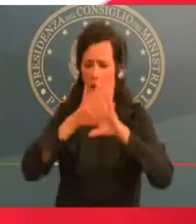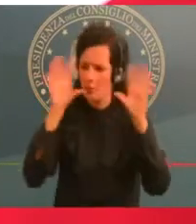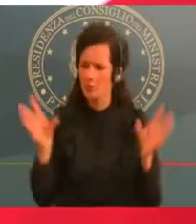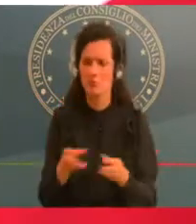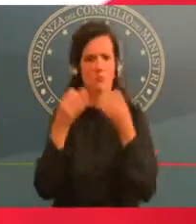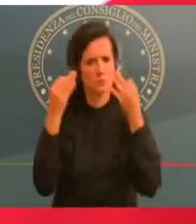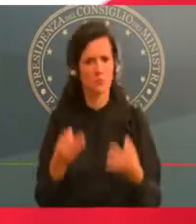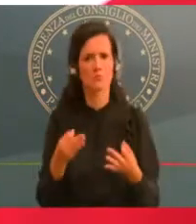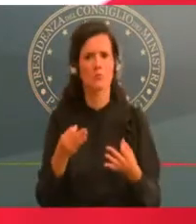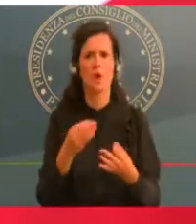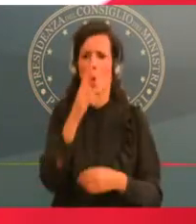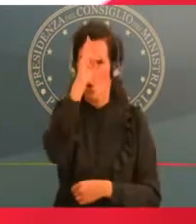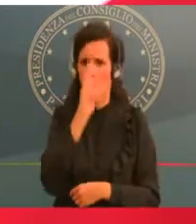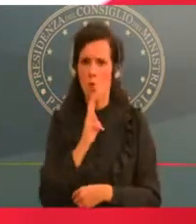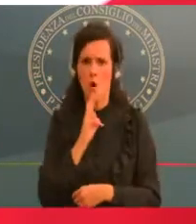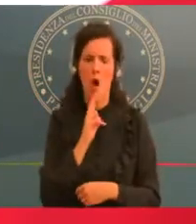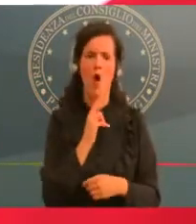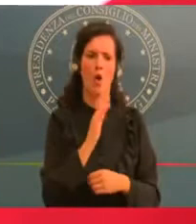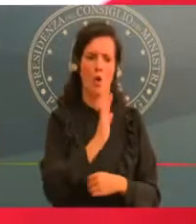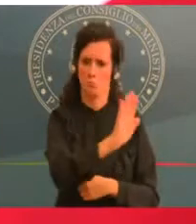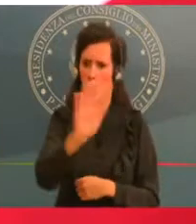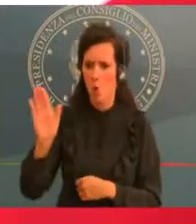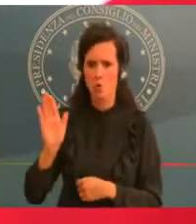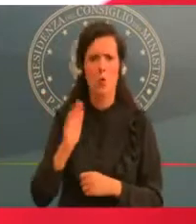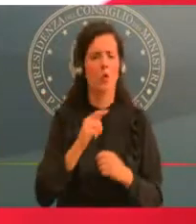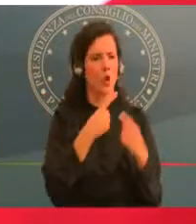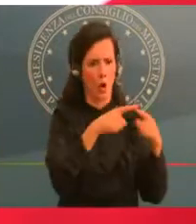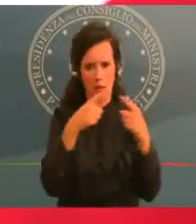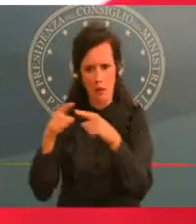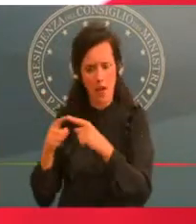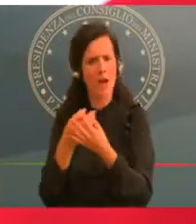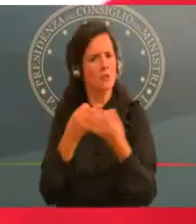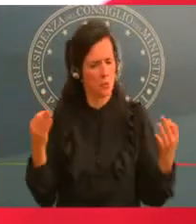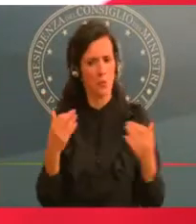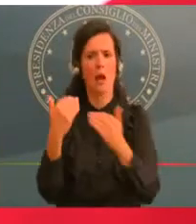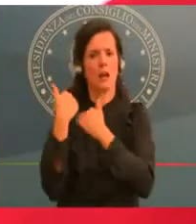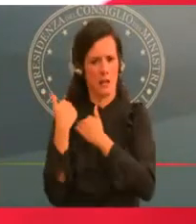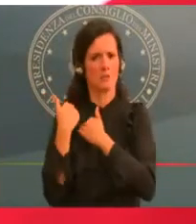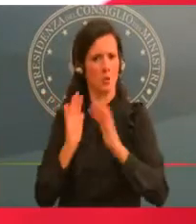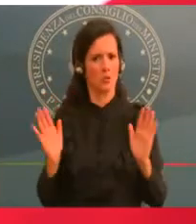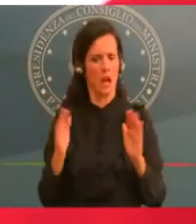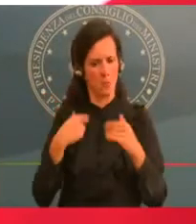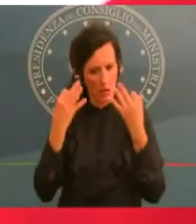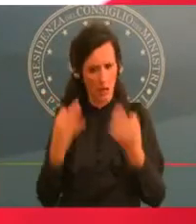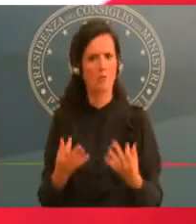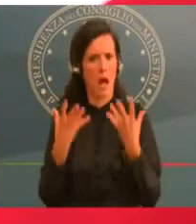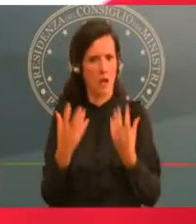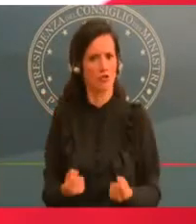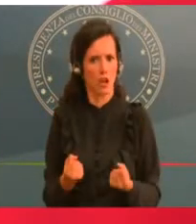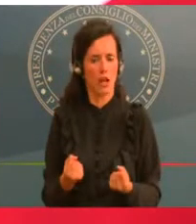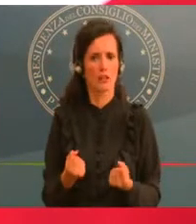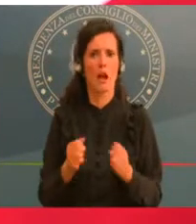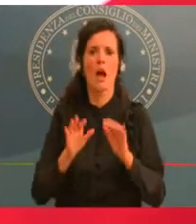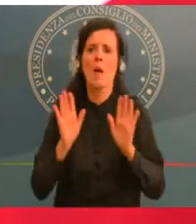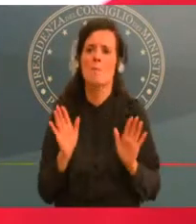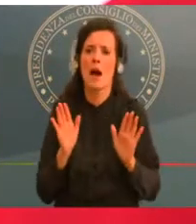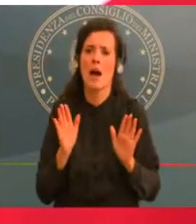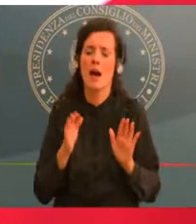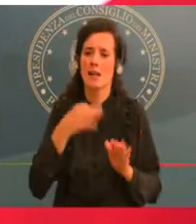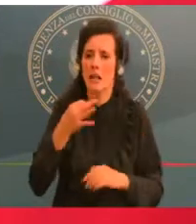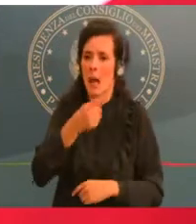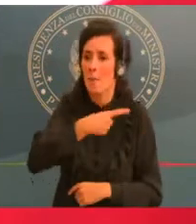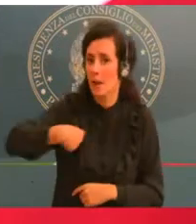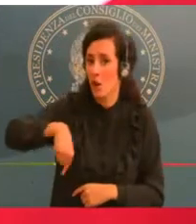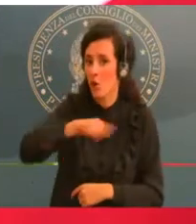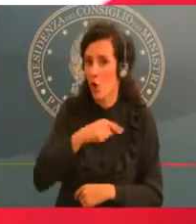a dire il vero questo l'abbiamo sempre avvertito perché ci sono state tante occasioni in cui li abbiamo convolti avvertiamo l'esigenza che